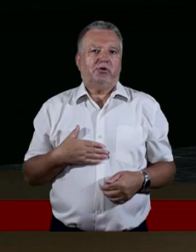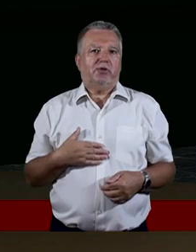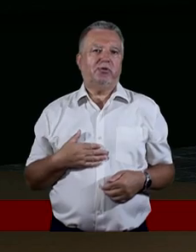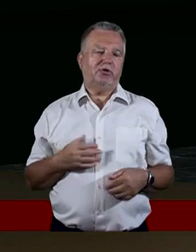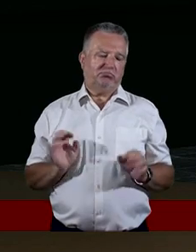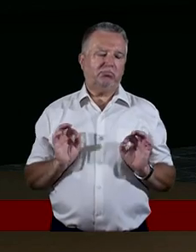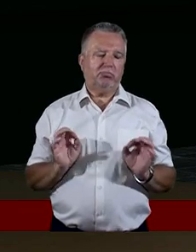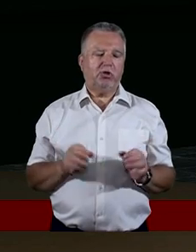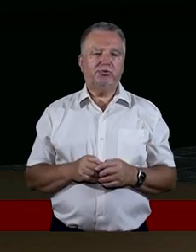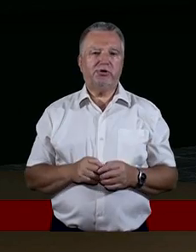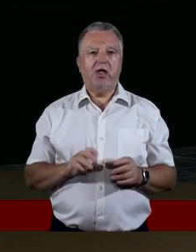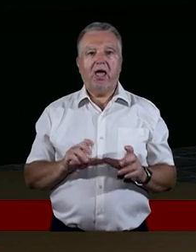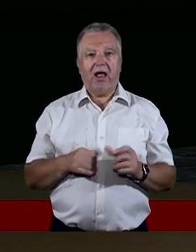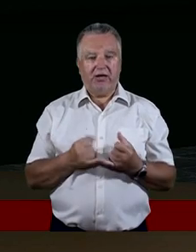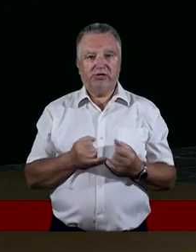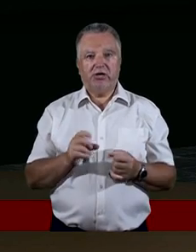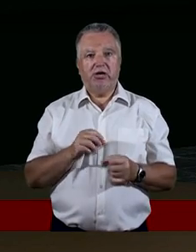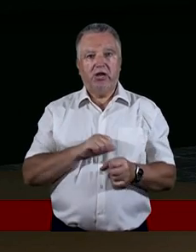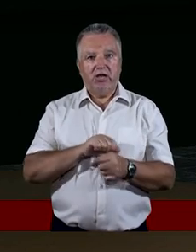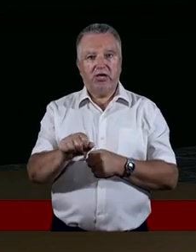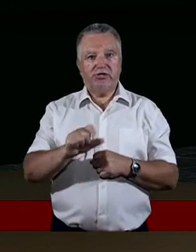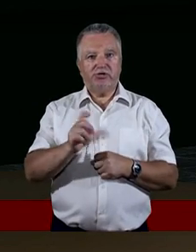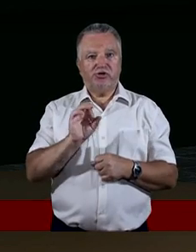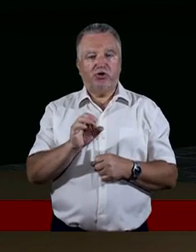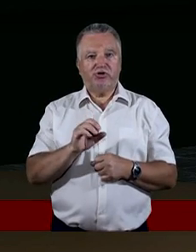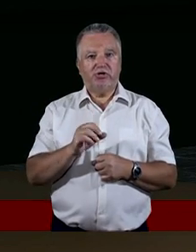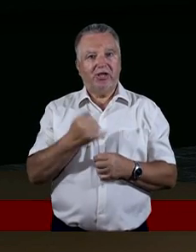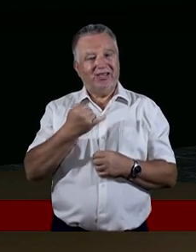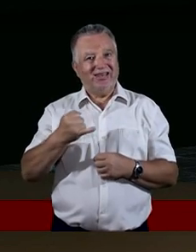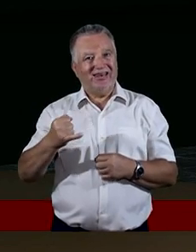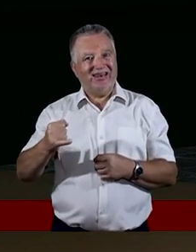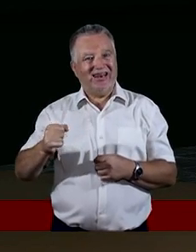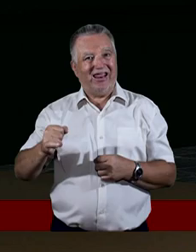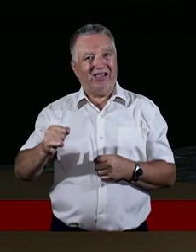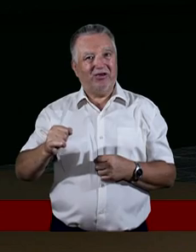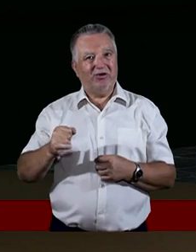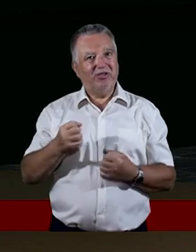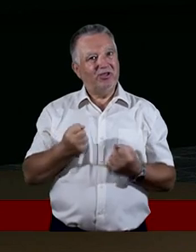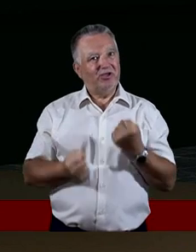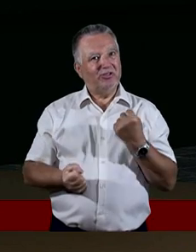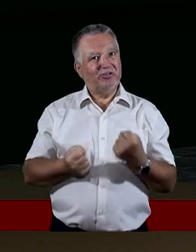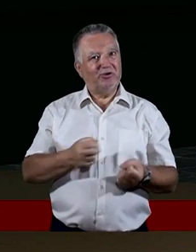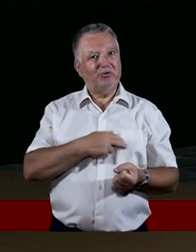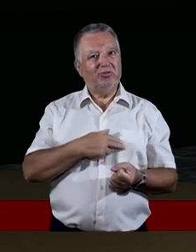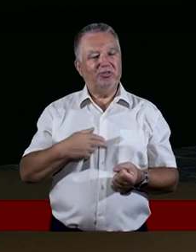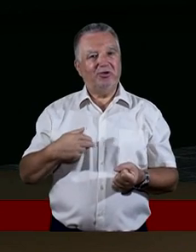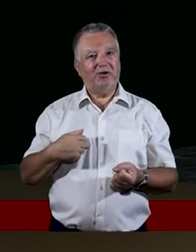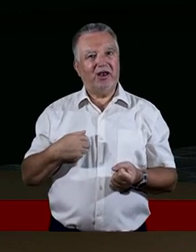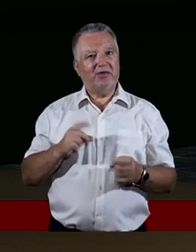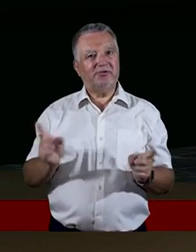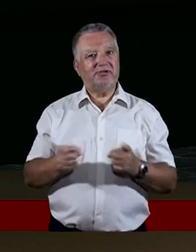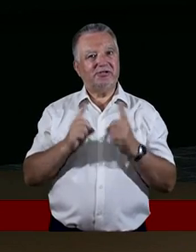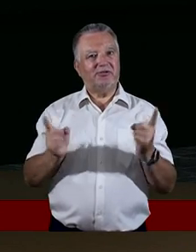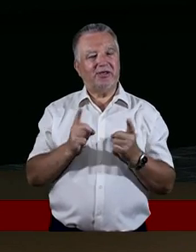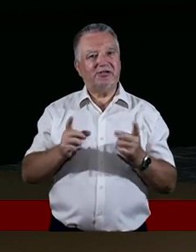komfort. Natomiast jeżeli coś już jest poza naszym komfortem, no to wtedy ciężko nam się gdzieś w takich sytuacjach